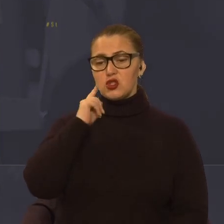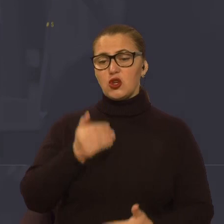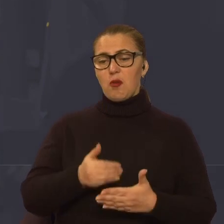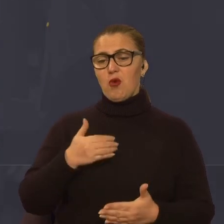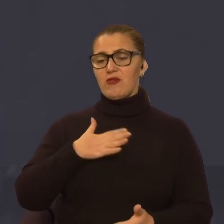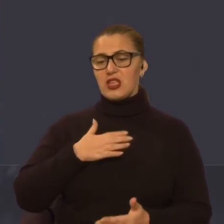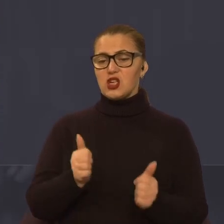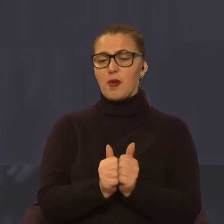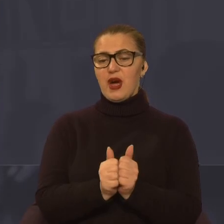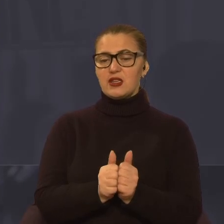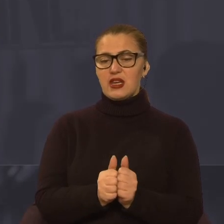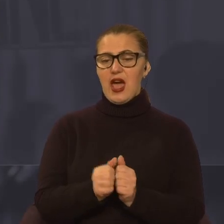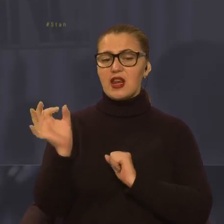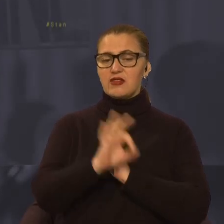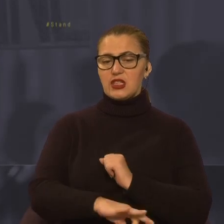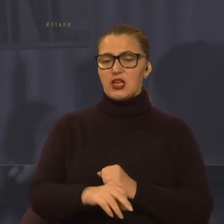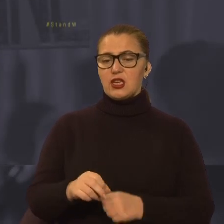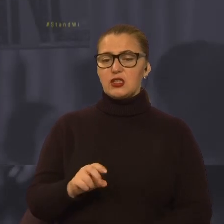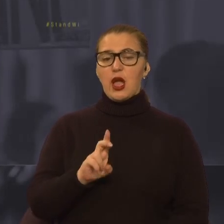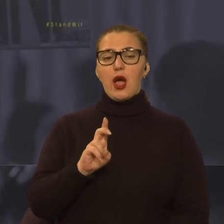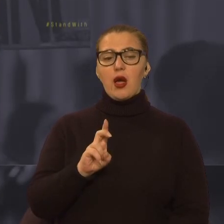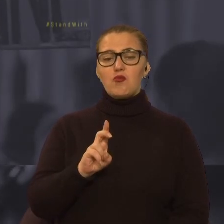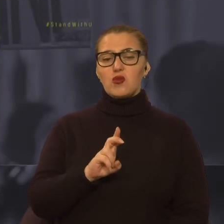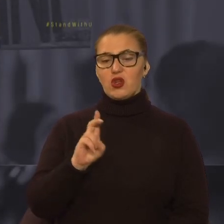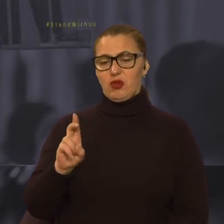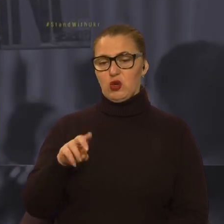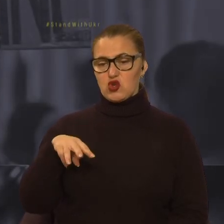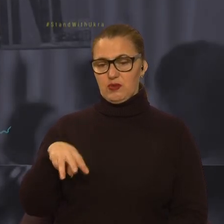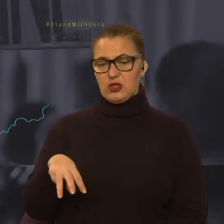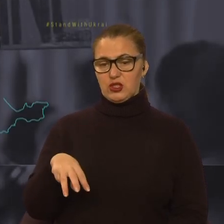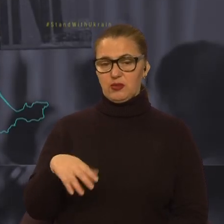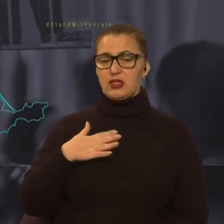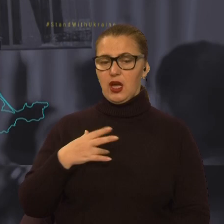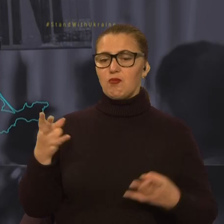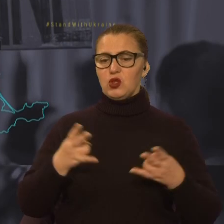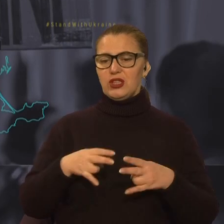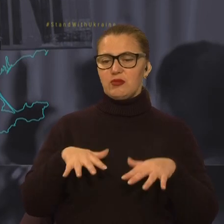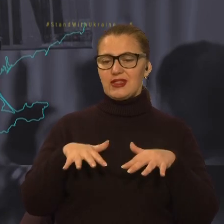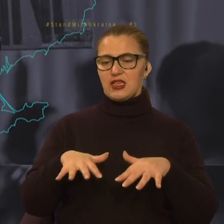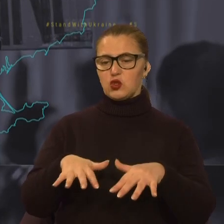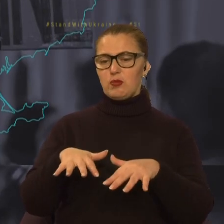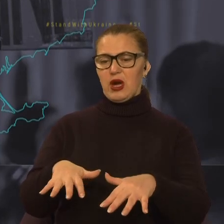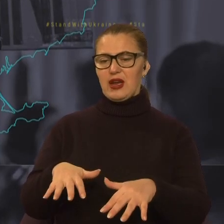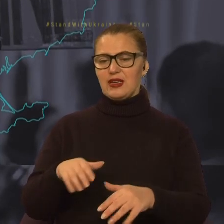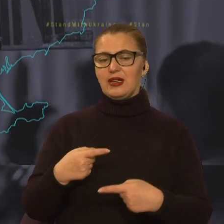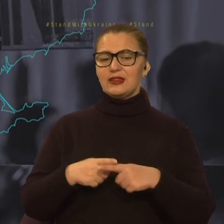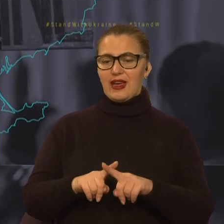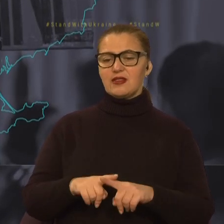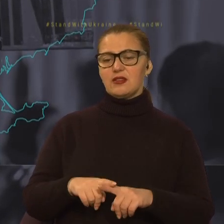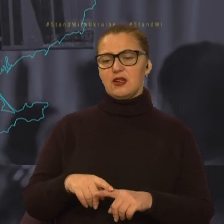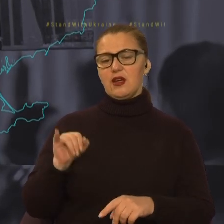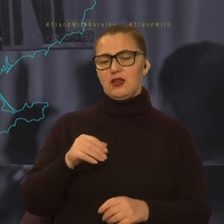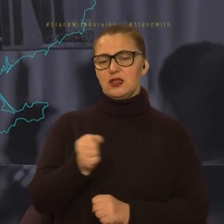західних, бойові броньовані машини, нам потрібна наступальна техніка, наступальна зброя.